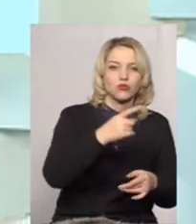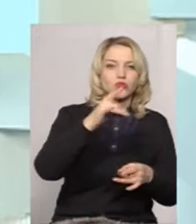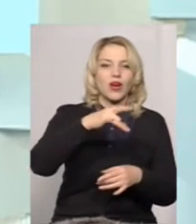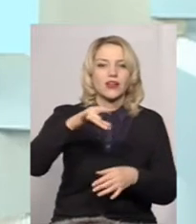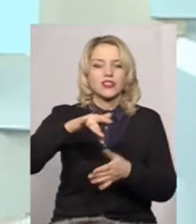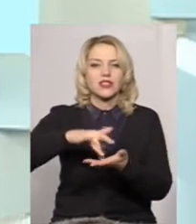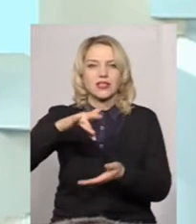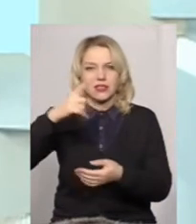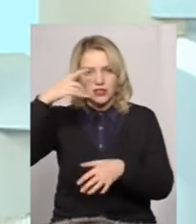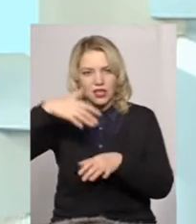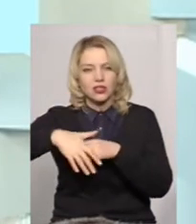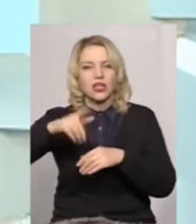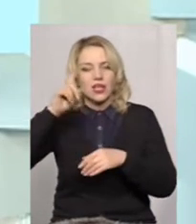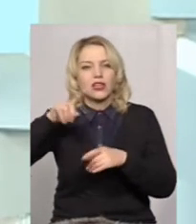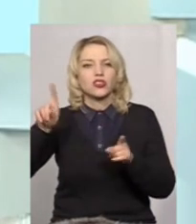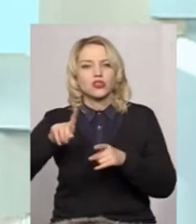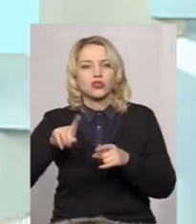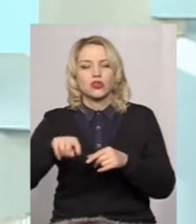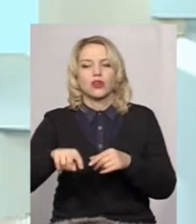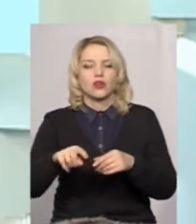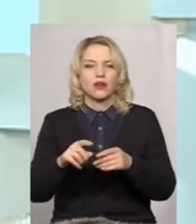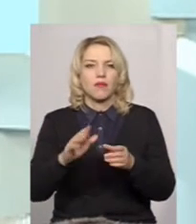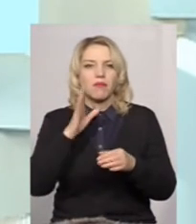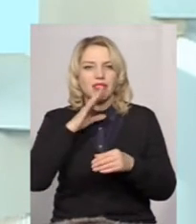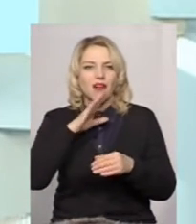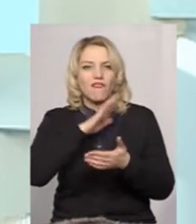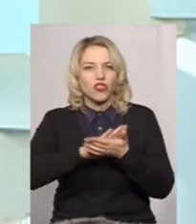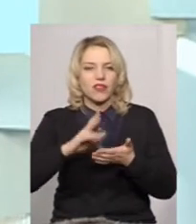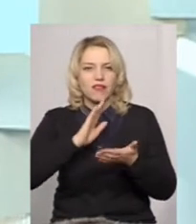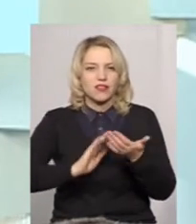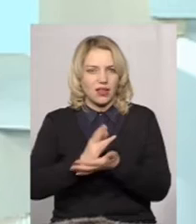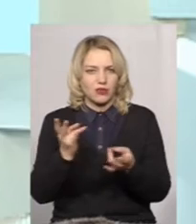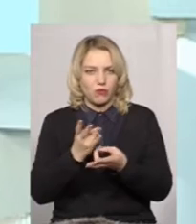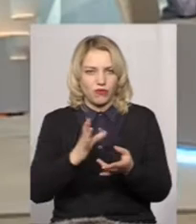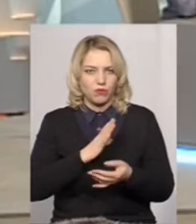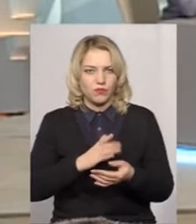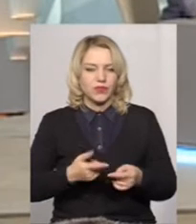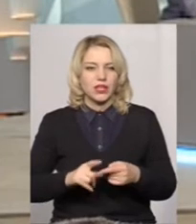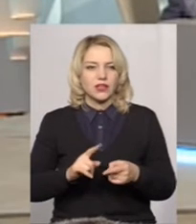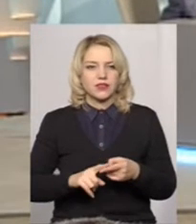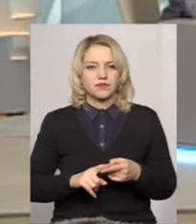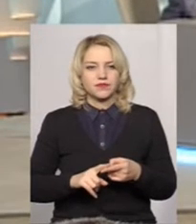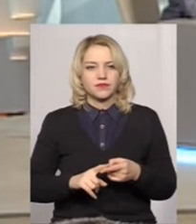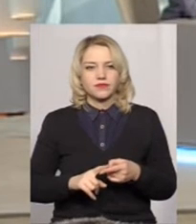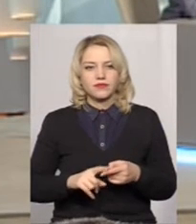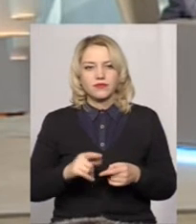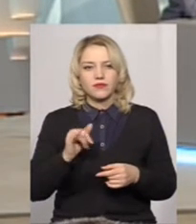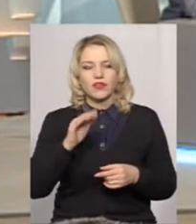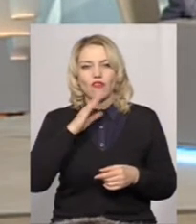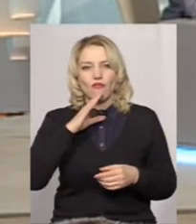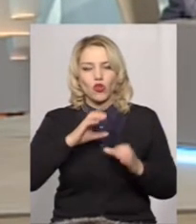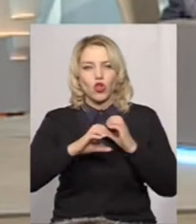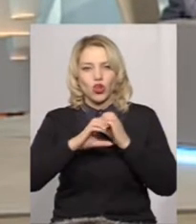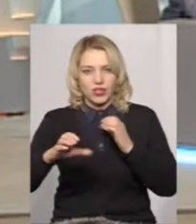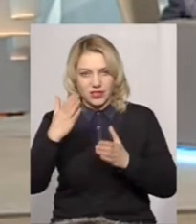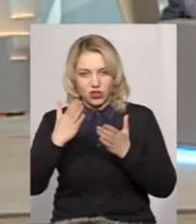дебіту питної води призводить до автоматичного ремонта і відновлення. В принципі, альтернативи водогонам немає. Якщо є водогін,